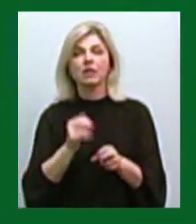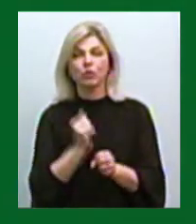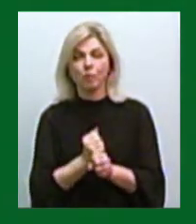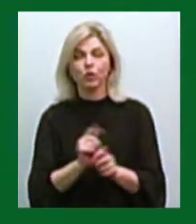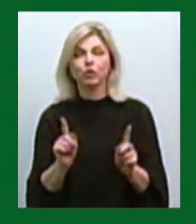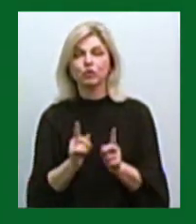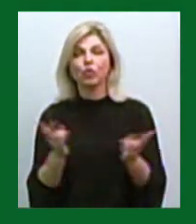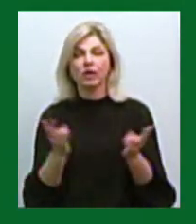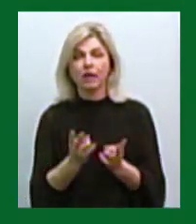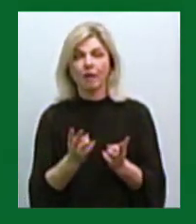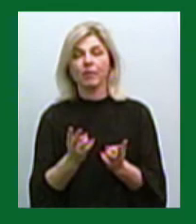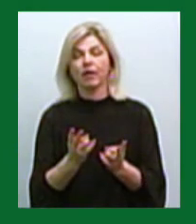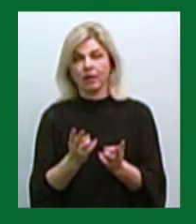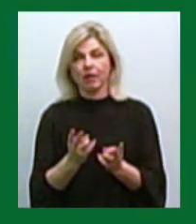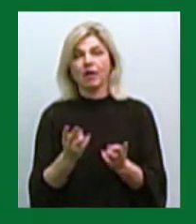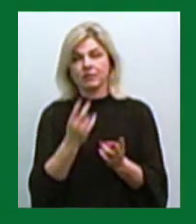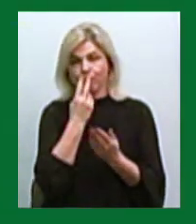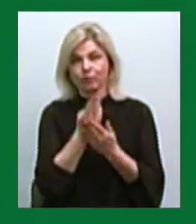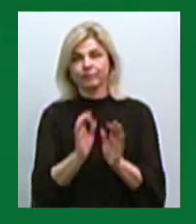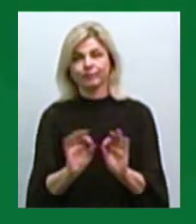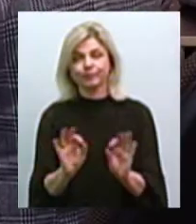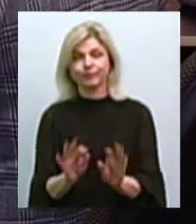необхідно при собі мати, дивіться у сюжеті.